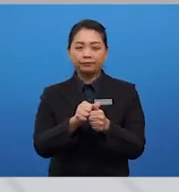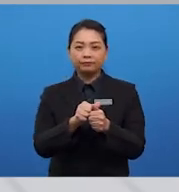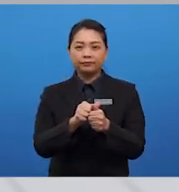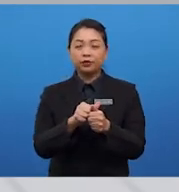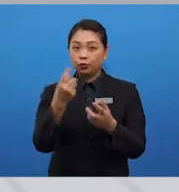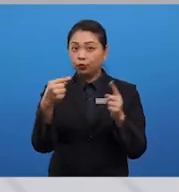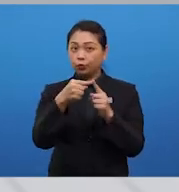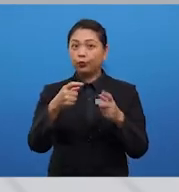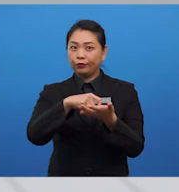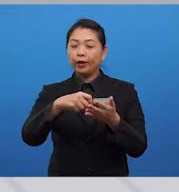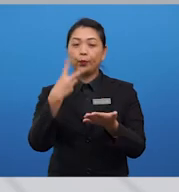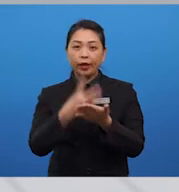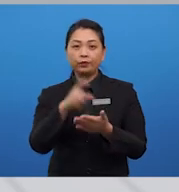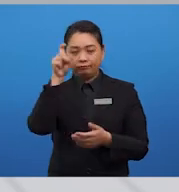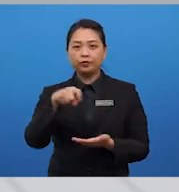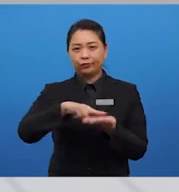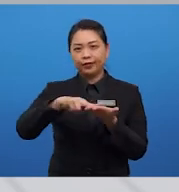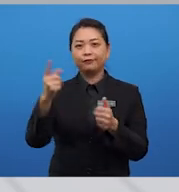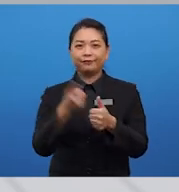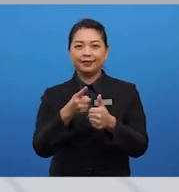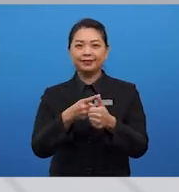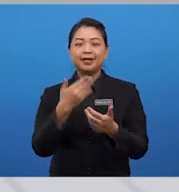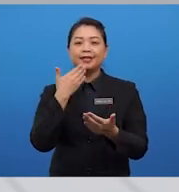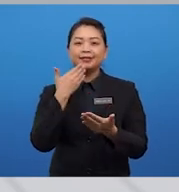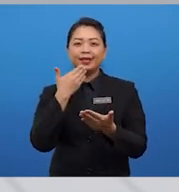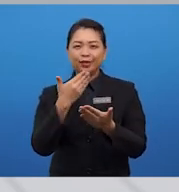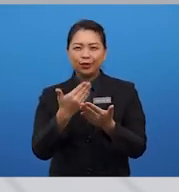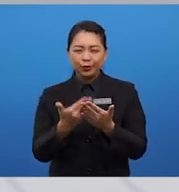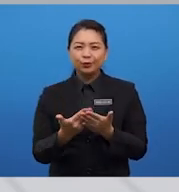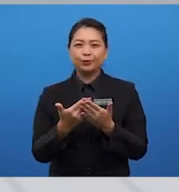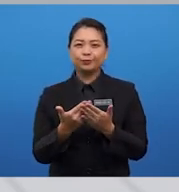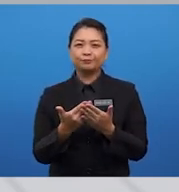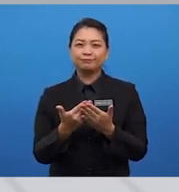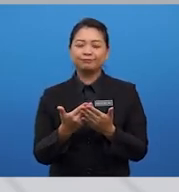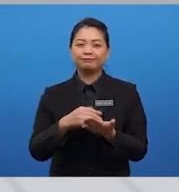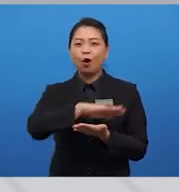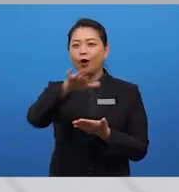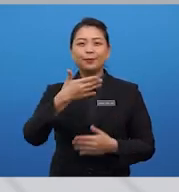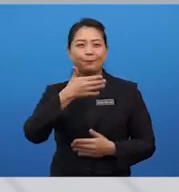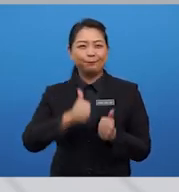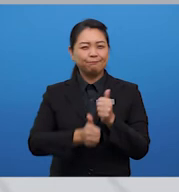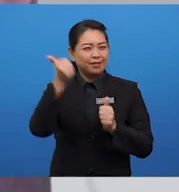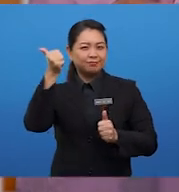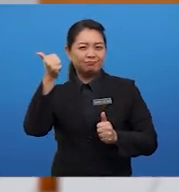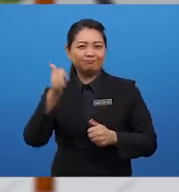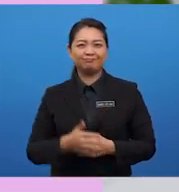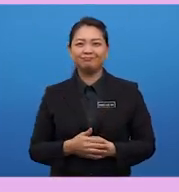in order to write well, you got to read first. Thank you so much, and all the best.